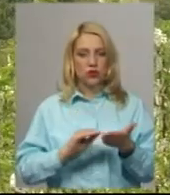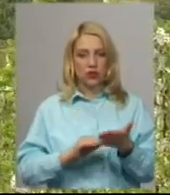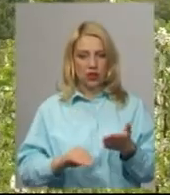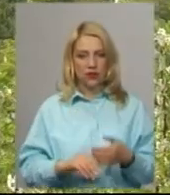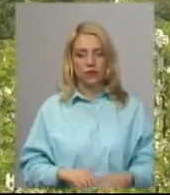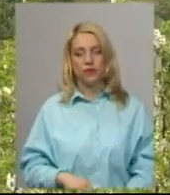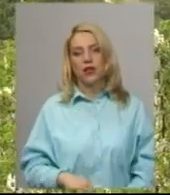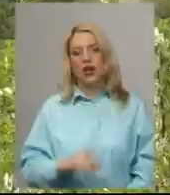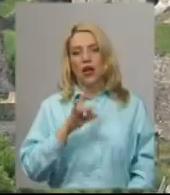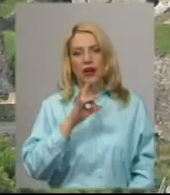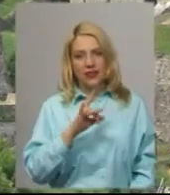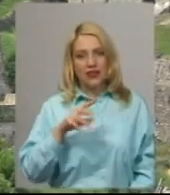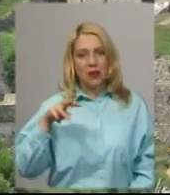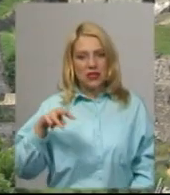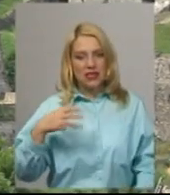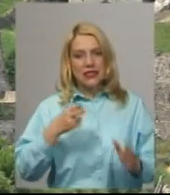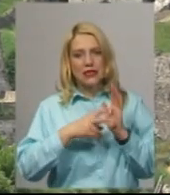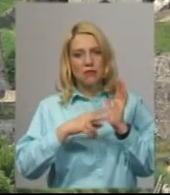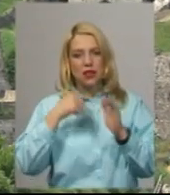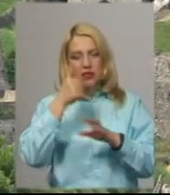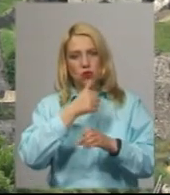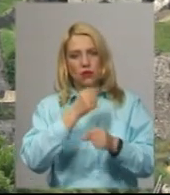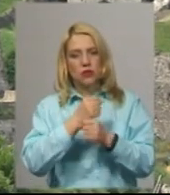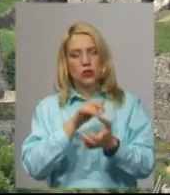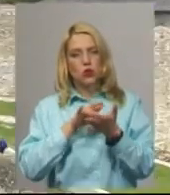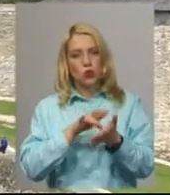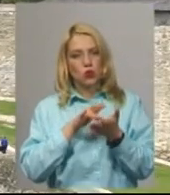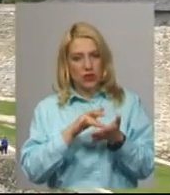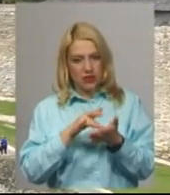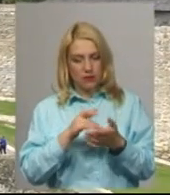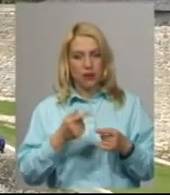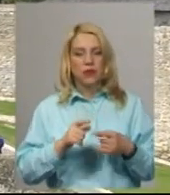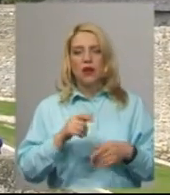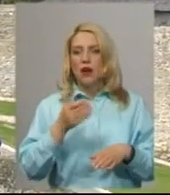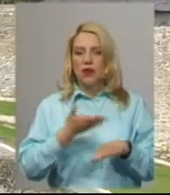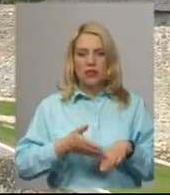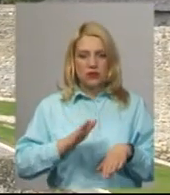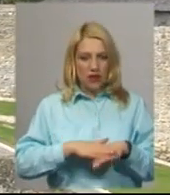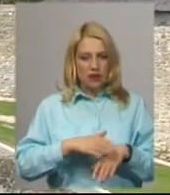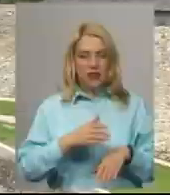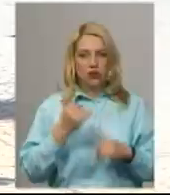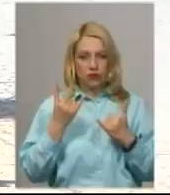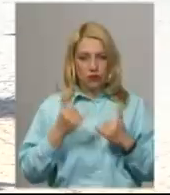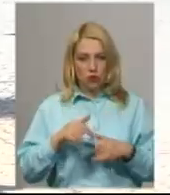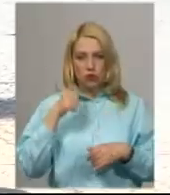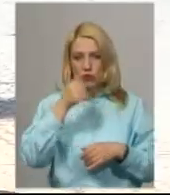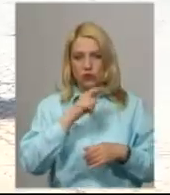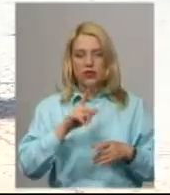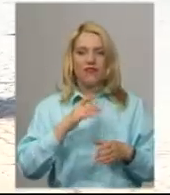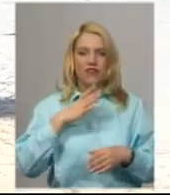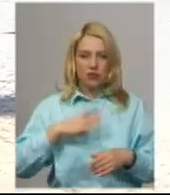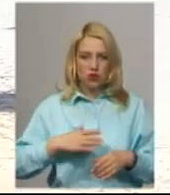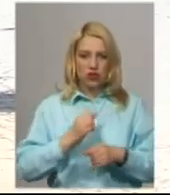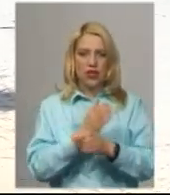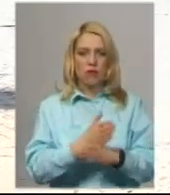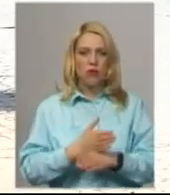Регіна Мержієвська 17 років працює у туризмі. Каже цього річ важко через вимушений простій. Наразі є заявки на проведення екскурсій від